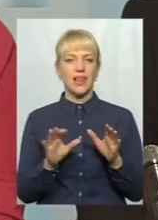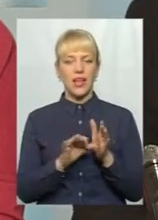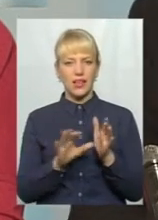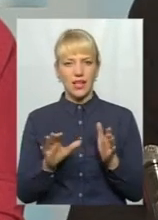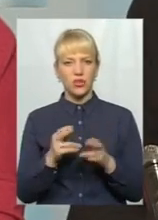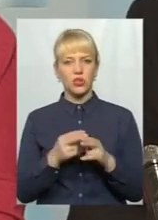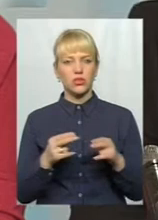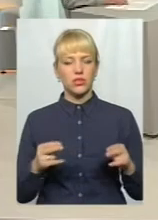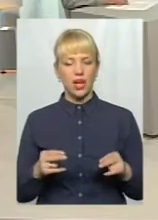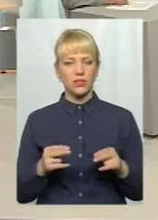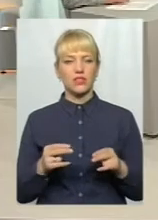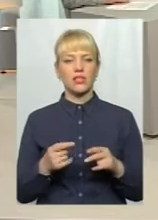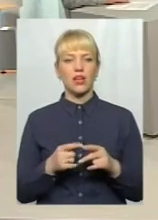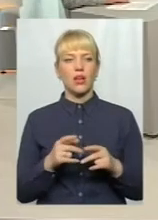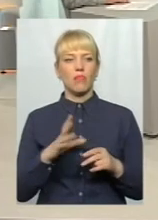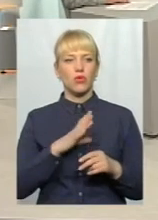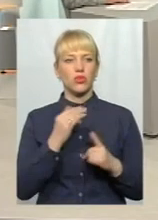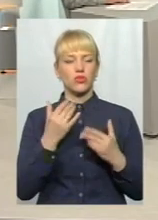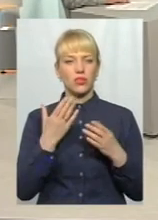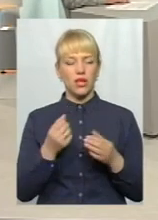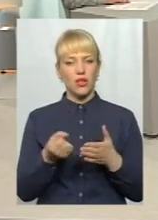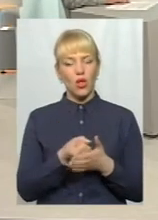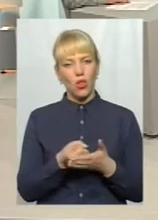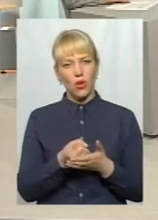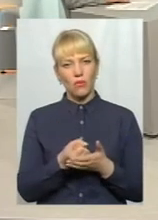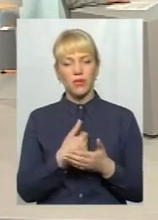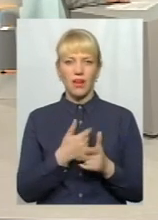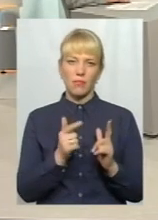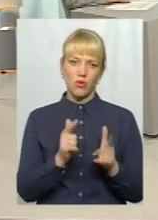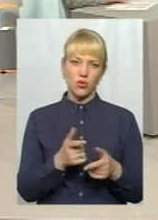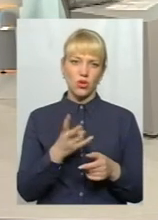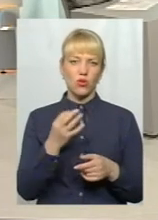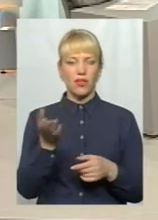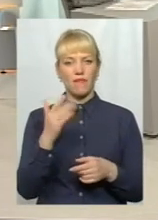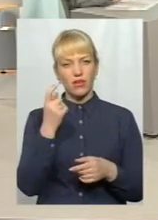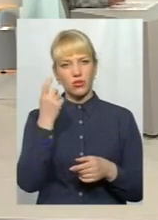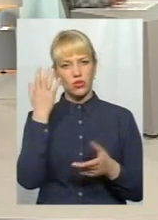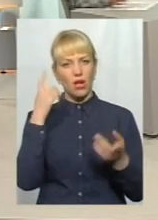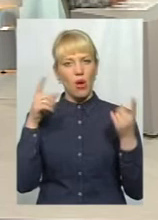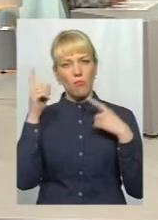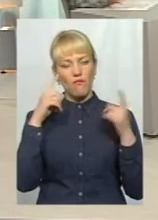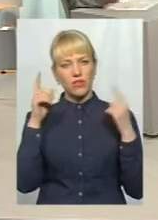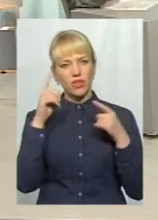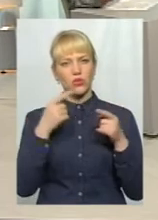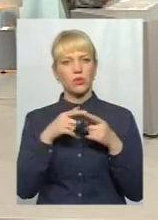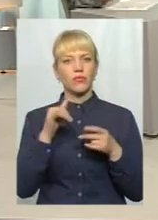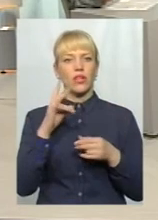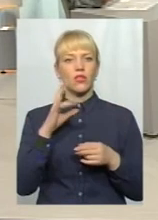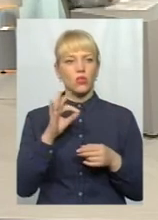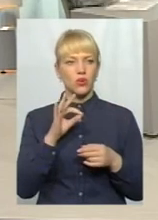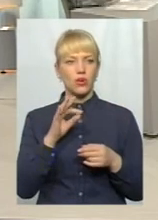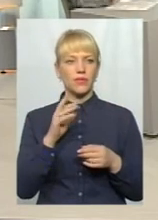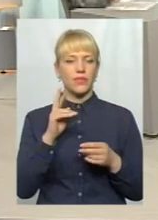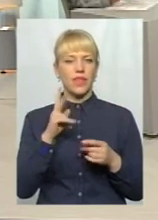можливо, абсолютно погоджуюсь. Але, знову ж таки, давайте вже трошки пофантазуємо. Ми трошки відійшли від теми, але воно все